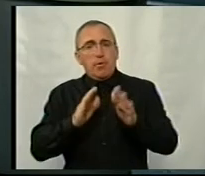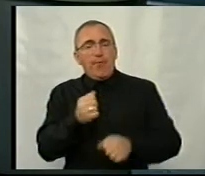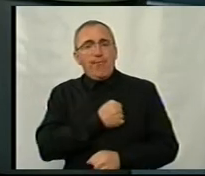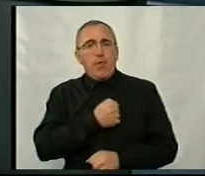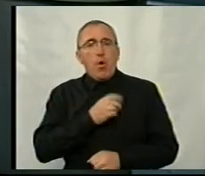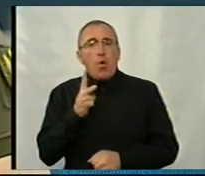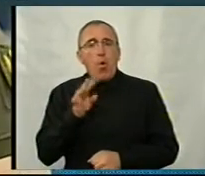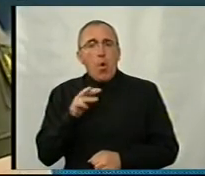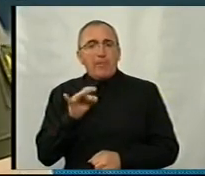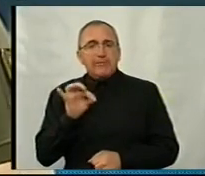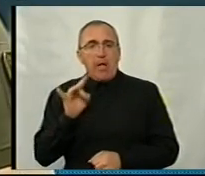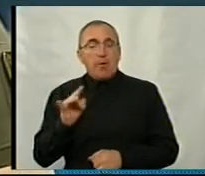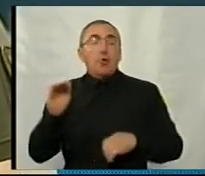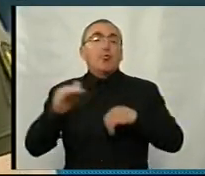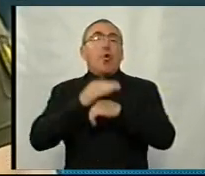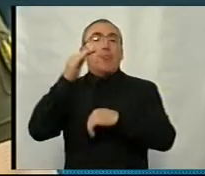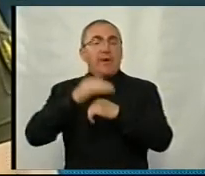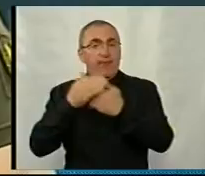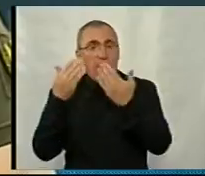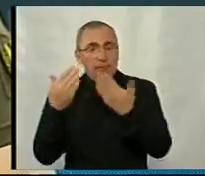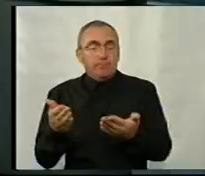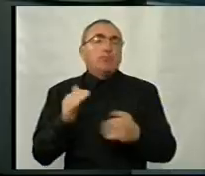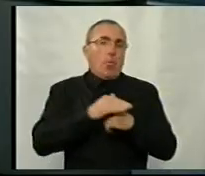Добрий вечір. Добрий вечір. Отже,